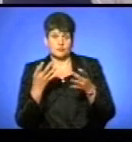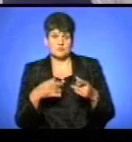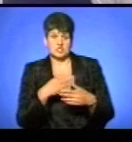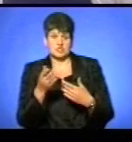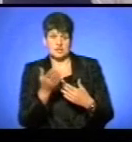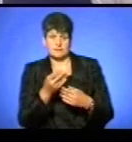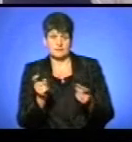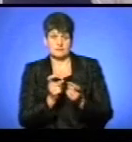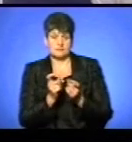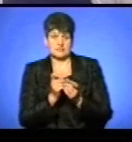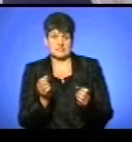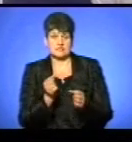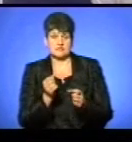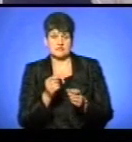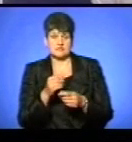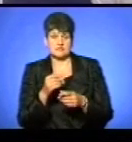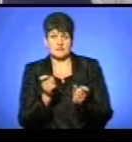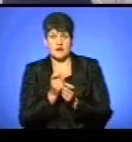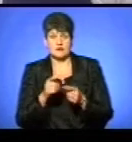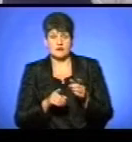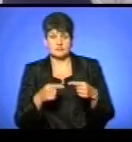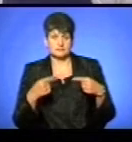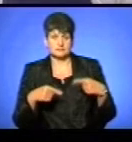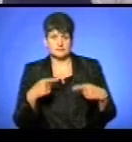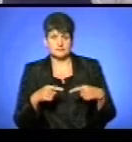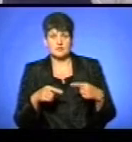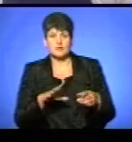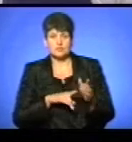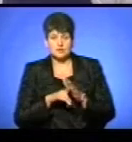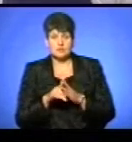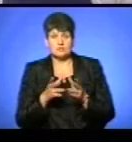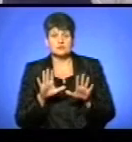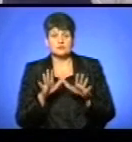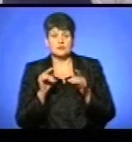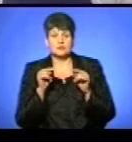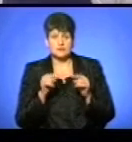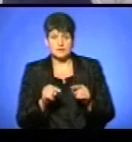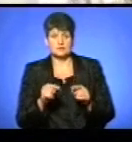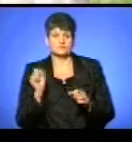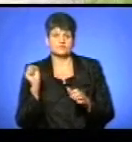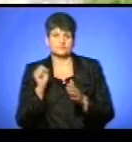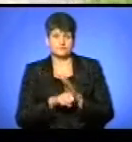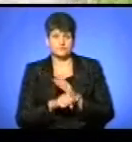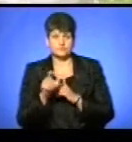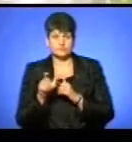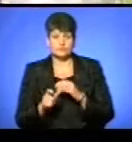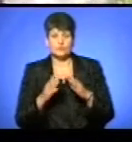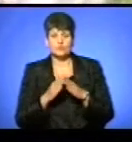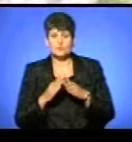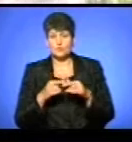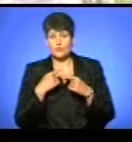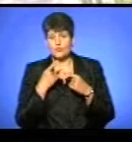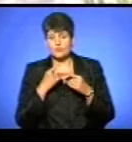виник конфлікт, в ході якого підозрюваний безпосередньо спрочинив тілесні ушкодження, які були несумісні з життям. Сусіди підозрюваного